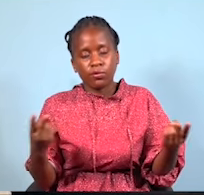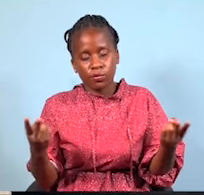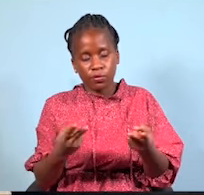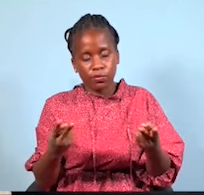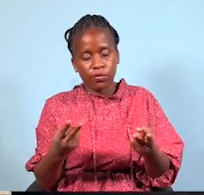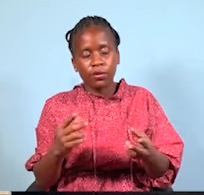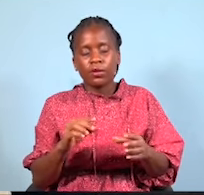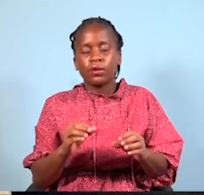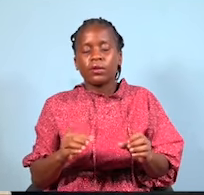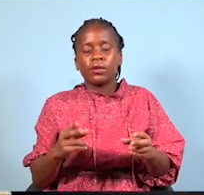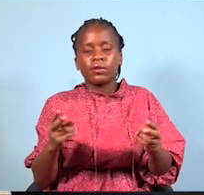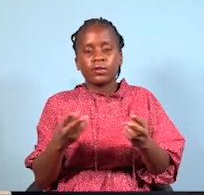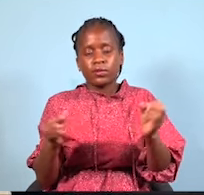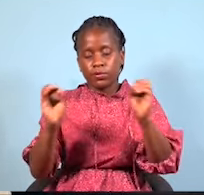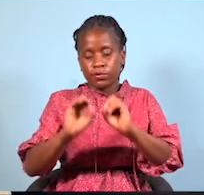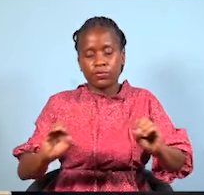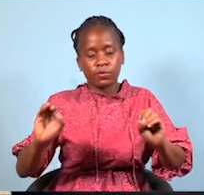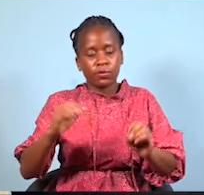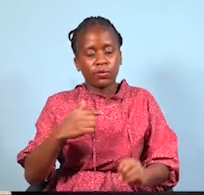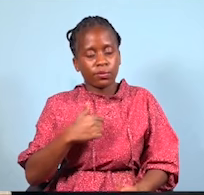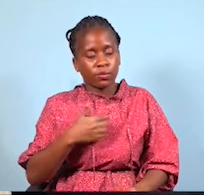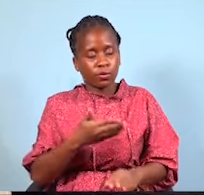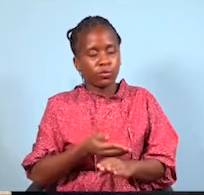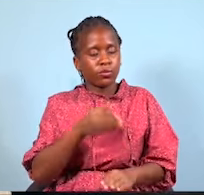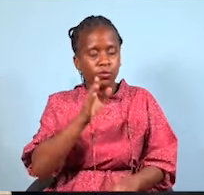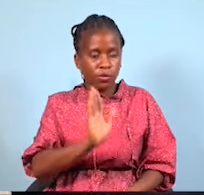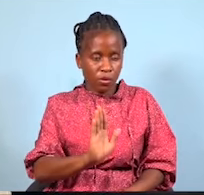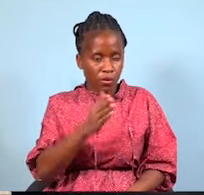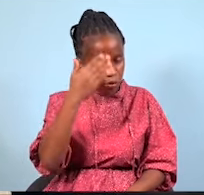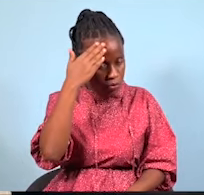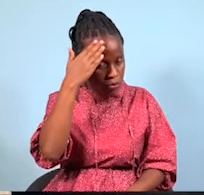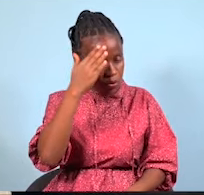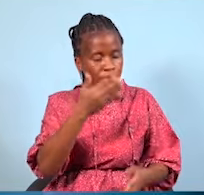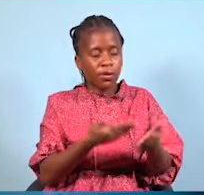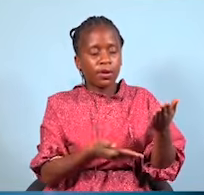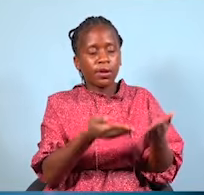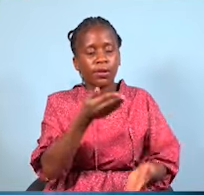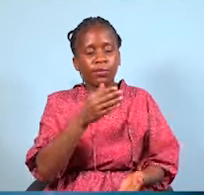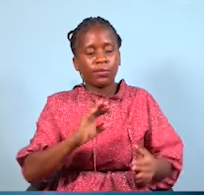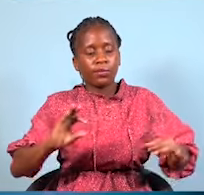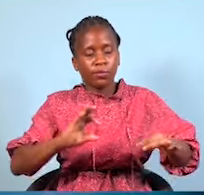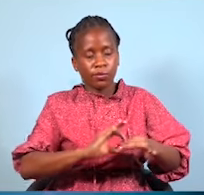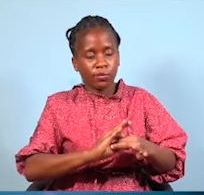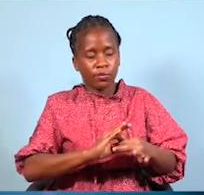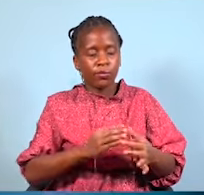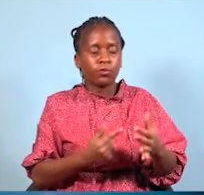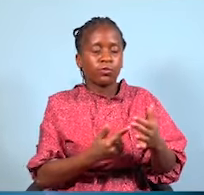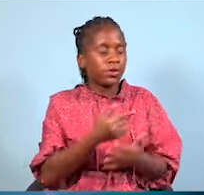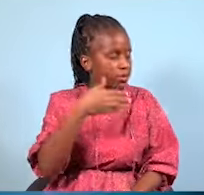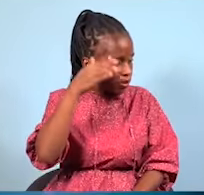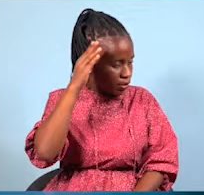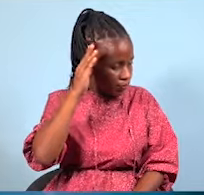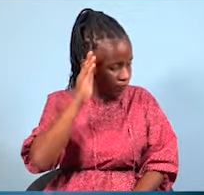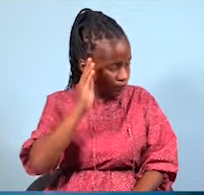kwa experience yako na namna mbago umeona ushirikianu wa serekali. Nimpaka ufike wapi ama nikiuango